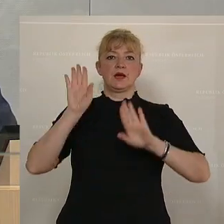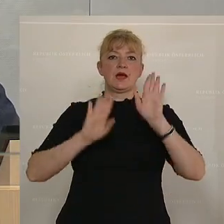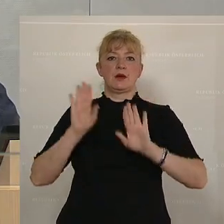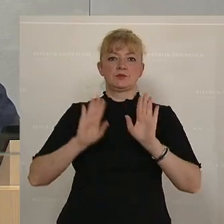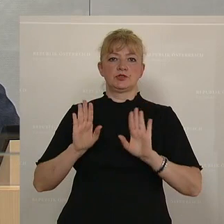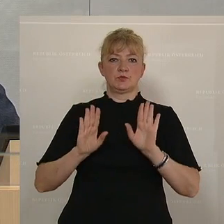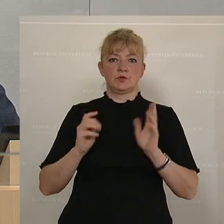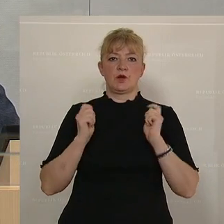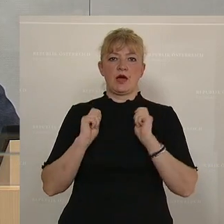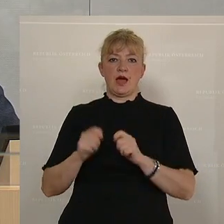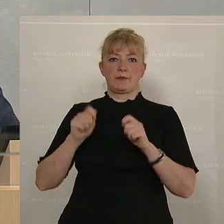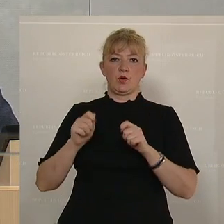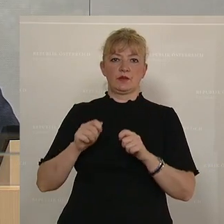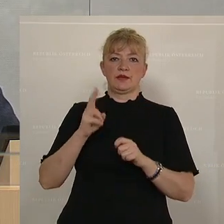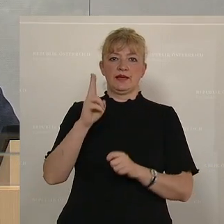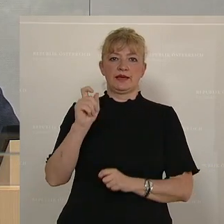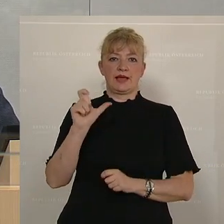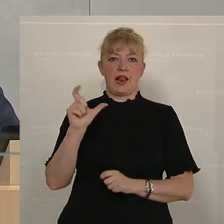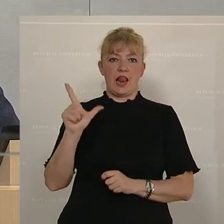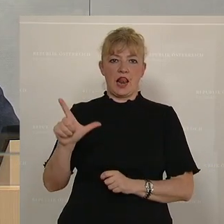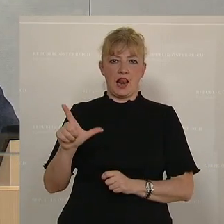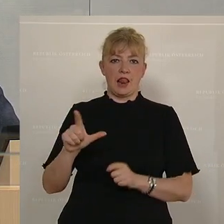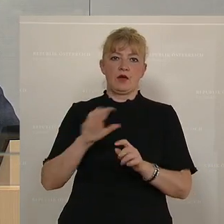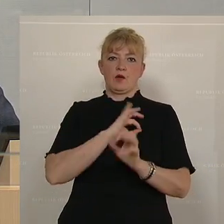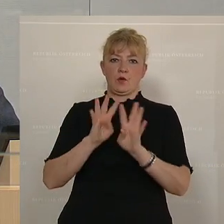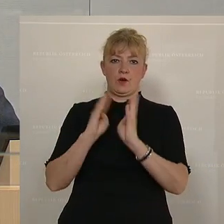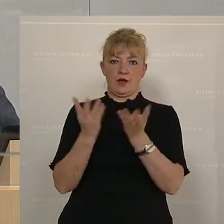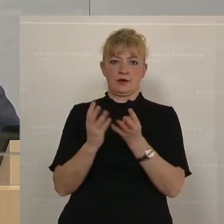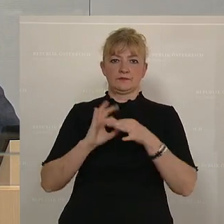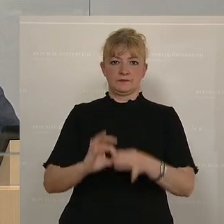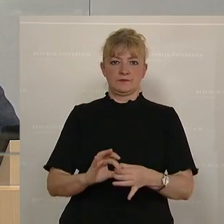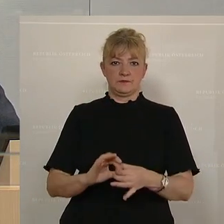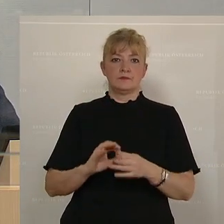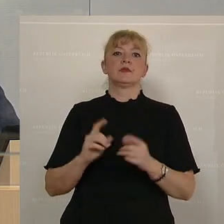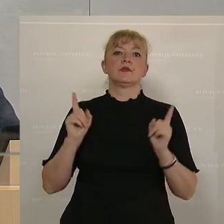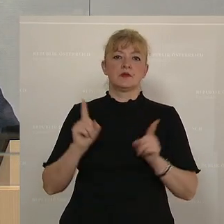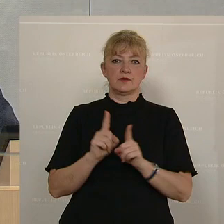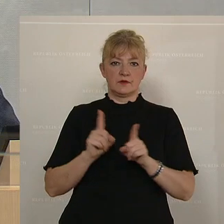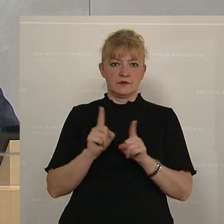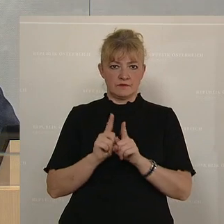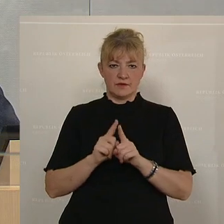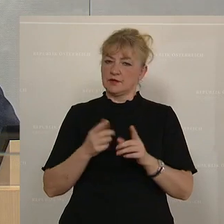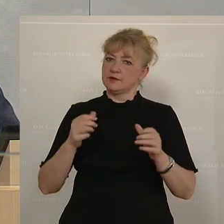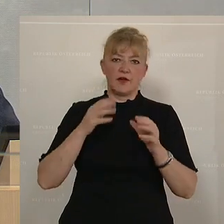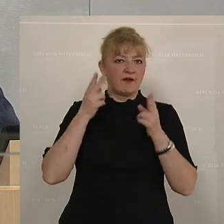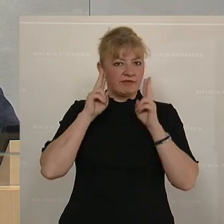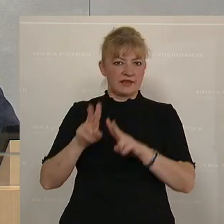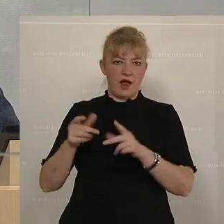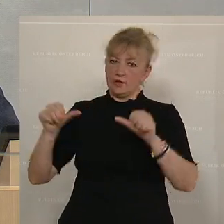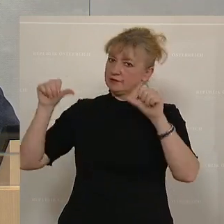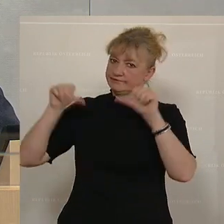Entschließungsantrag der Abgeordneten Herbert Kickl. Kolleginnen und Kollegen betreffen Versagen des Vertrauens gegenüber der Bundesregierung,